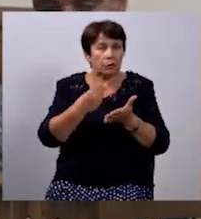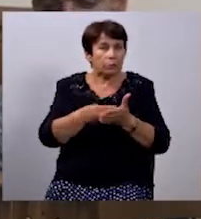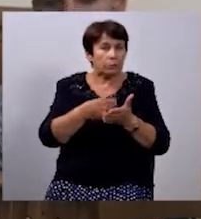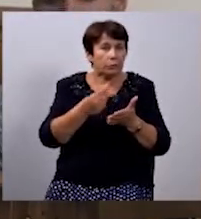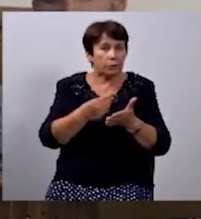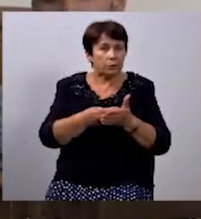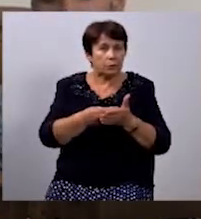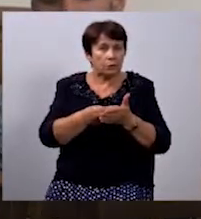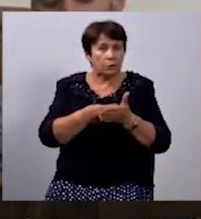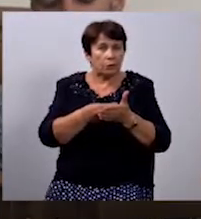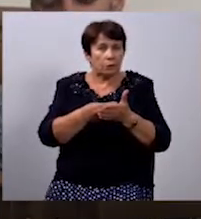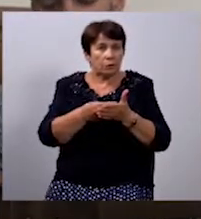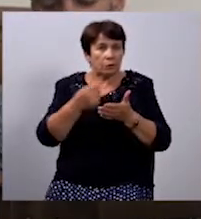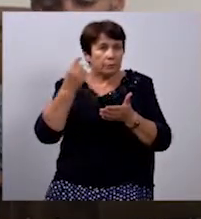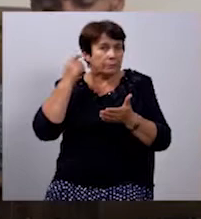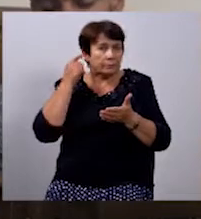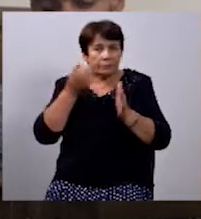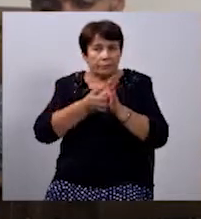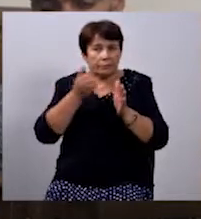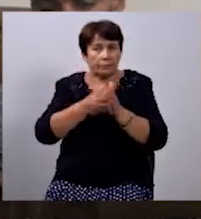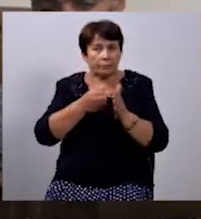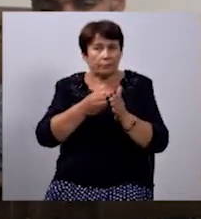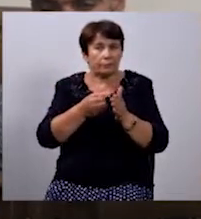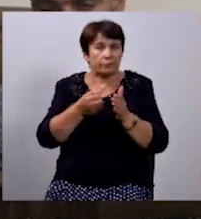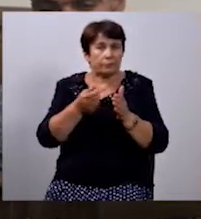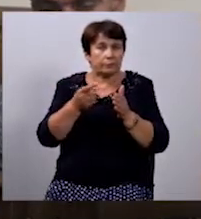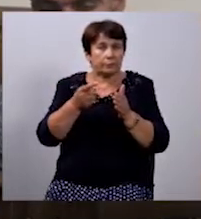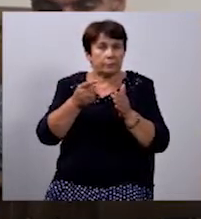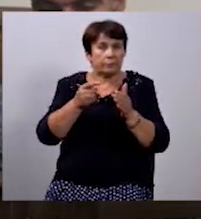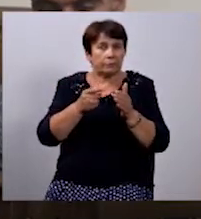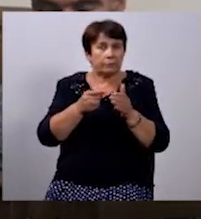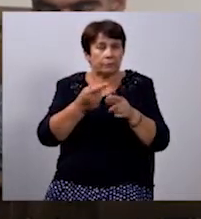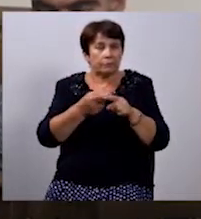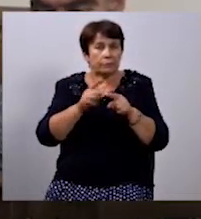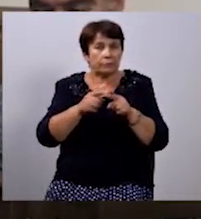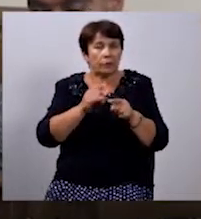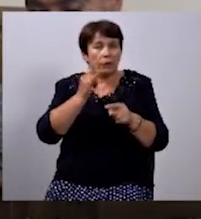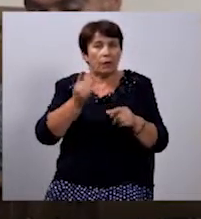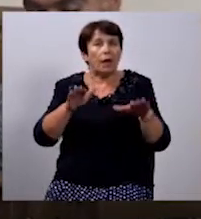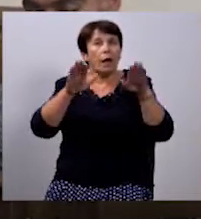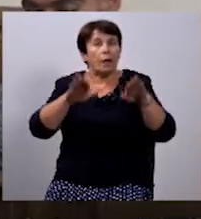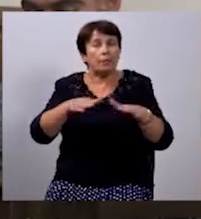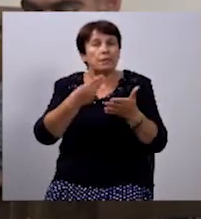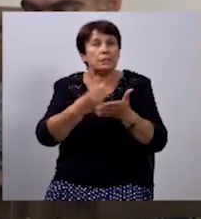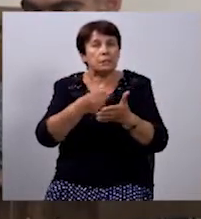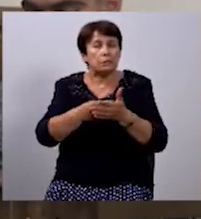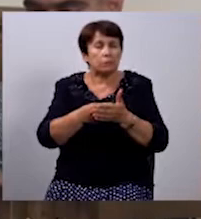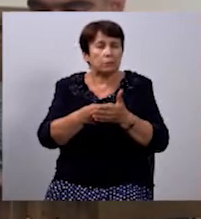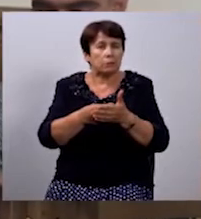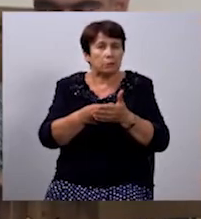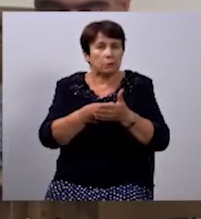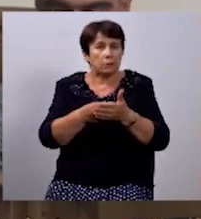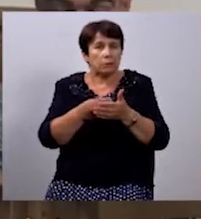перерозподіл додаткових коштів в сумі 5 мільйонів гривень для місцевих бюджетів. При погодженні